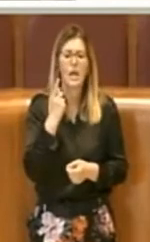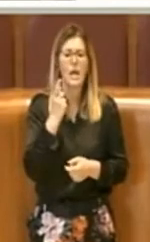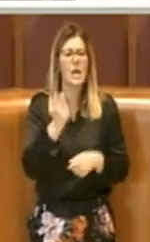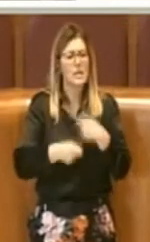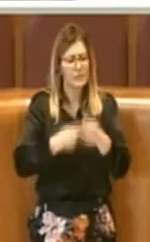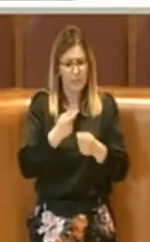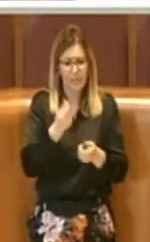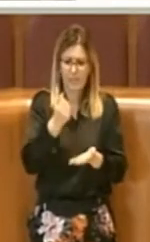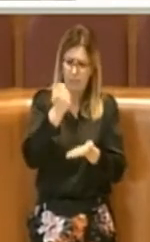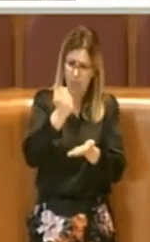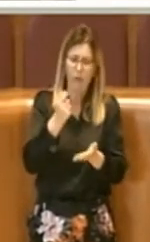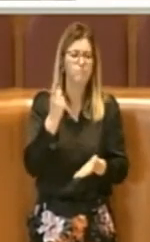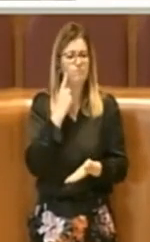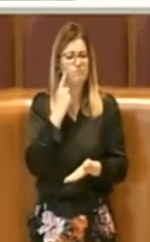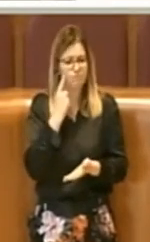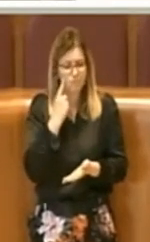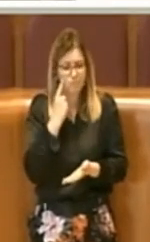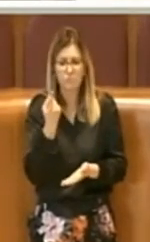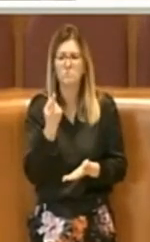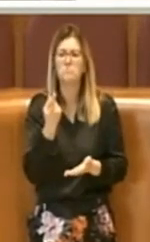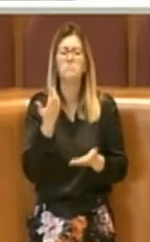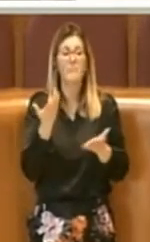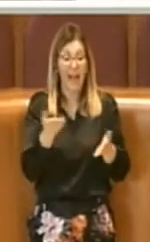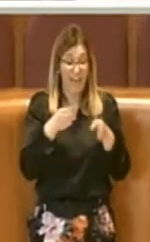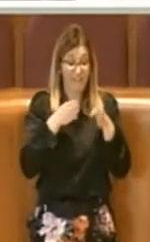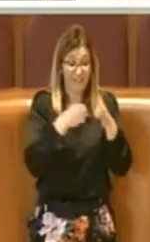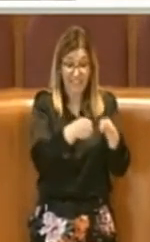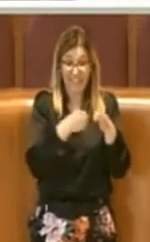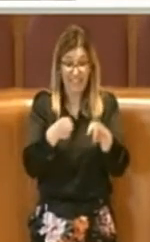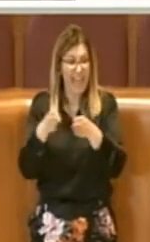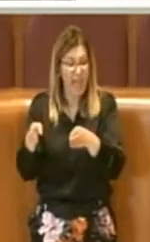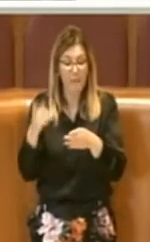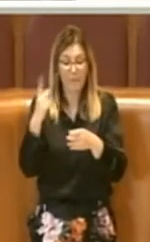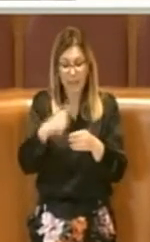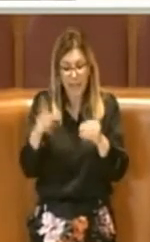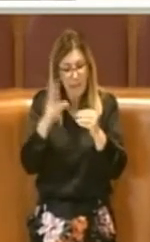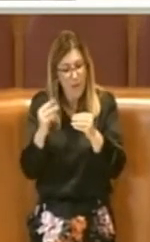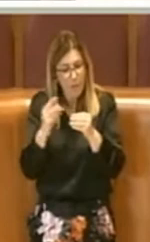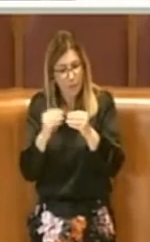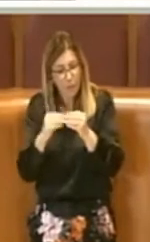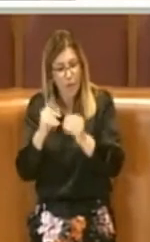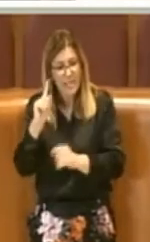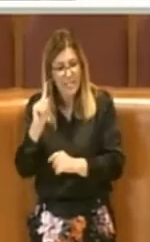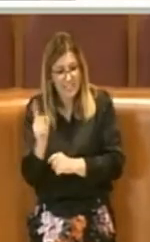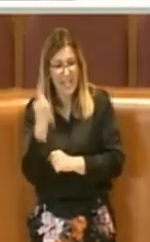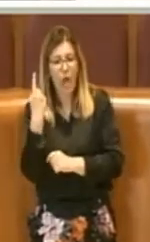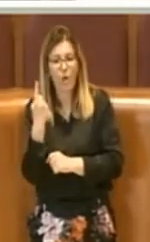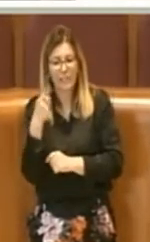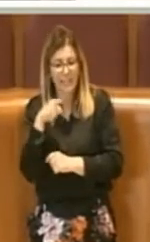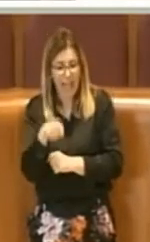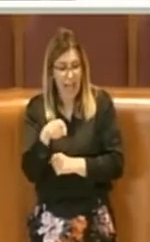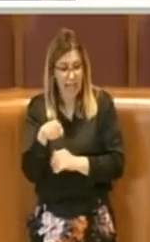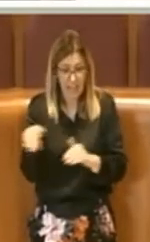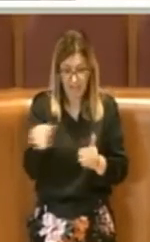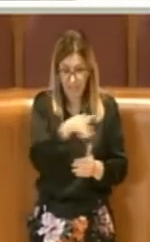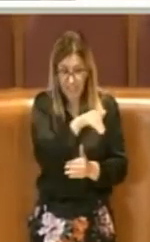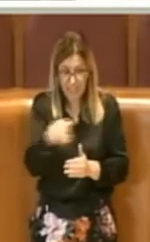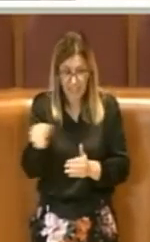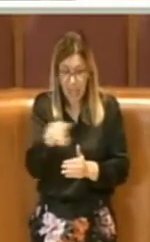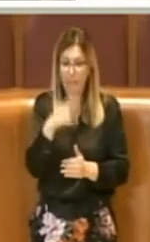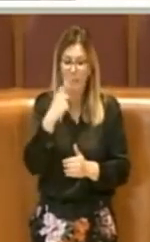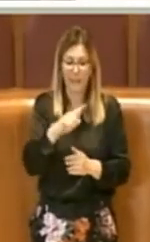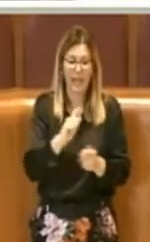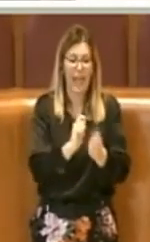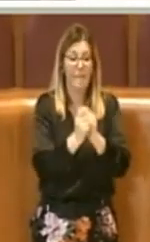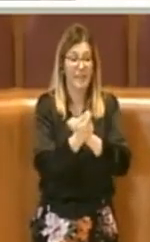ma la composizione delle vie che saranno oggetto di manutenzione straordinaria sia per l'emendamento